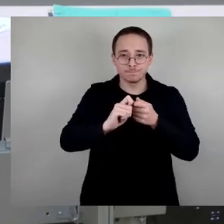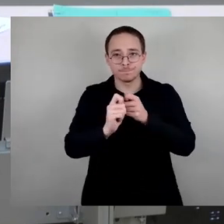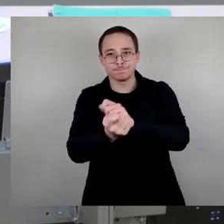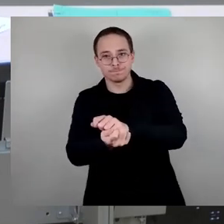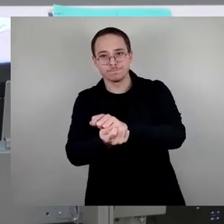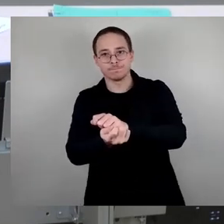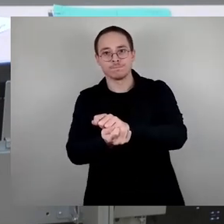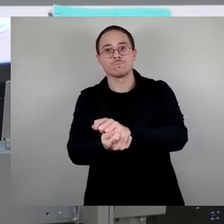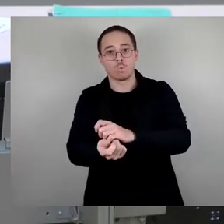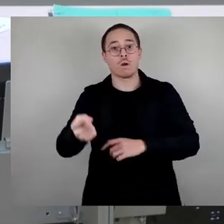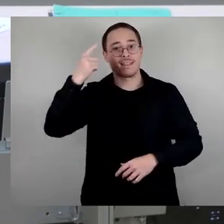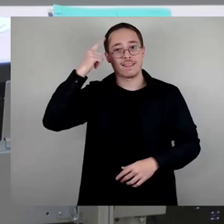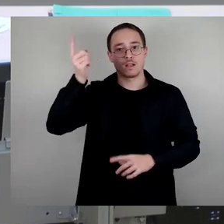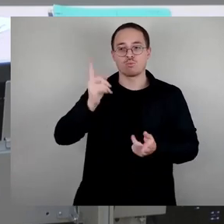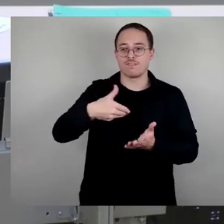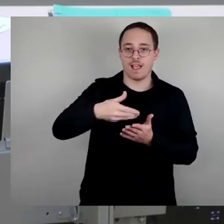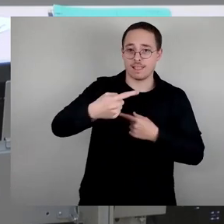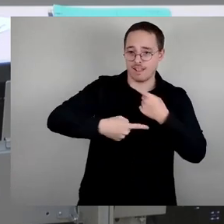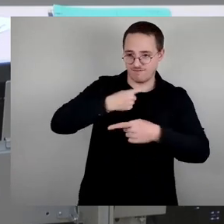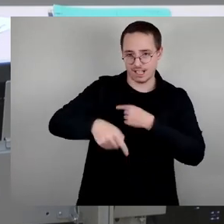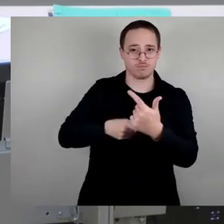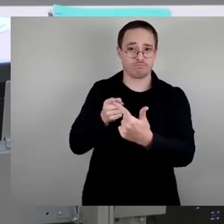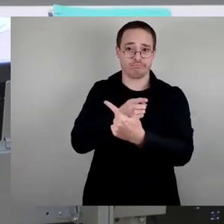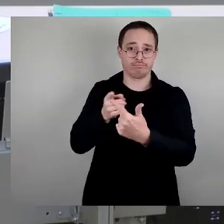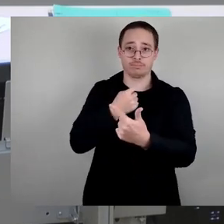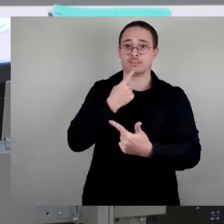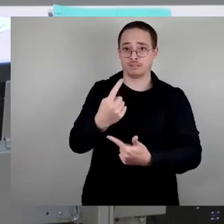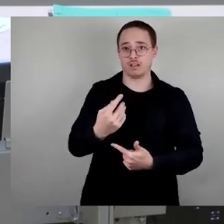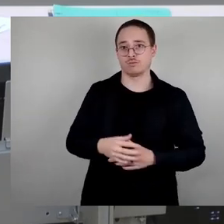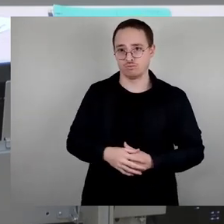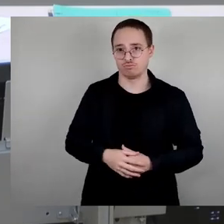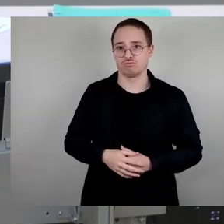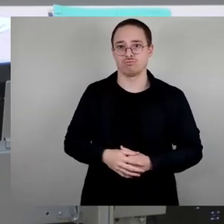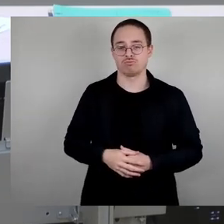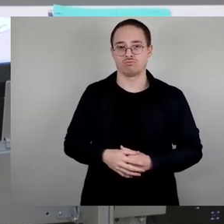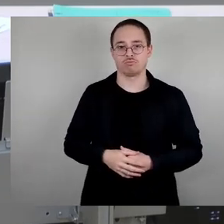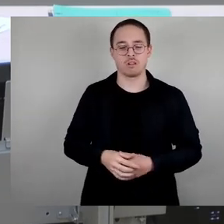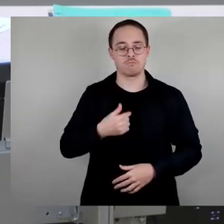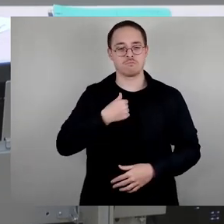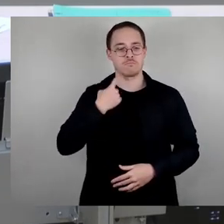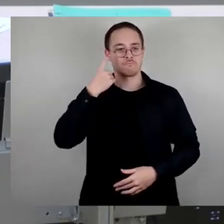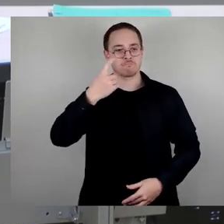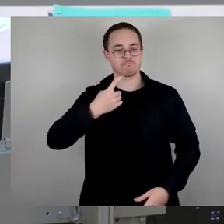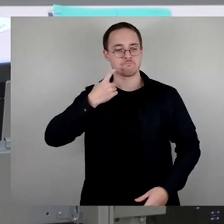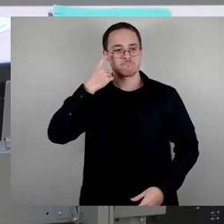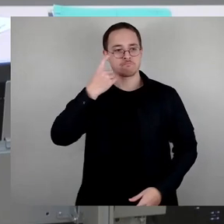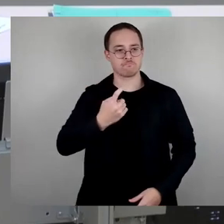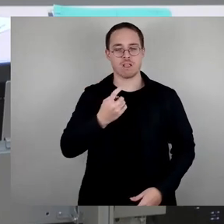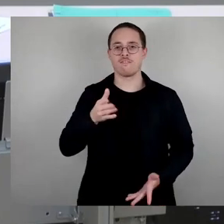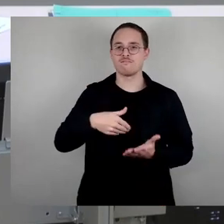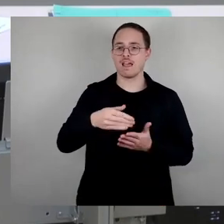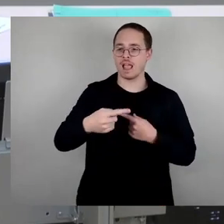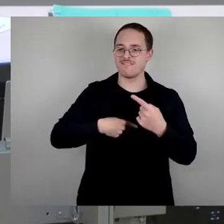weiterentwickelt werden, kam mehrfach zum Ausdruck. Ich frage mich, wer entwickelt eigentlich das